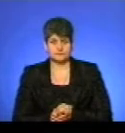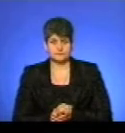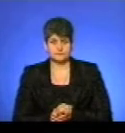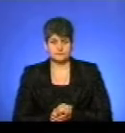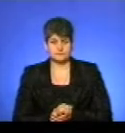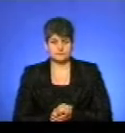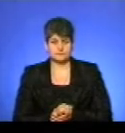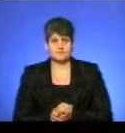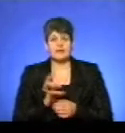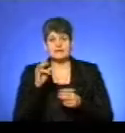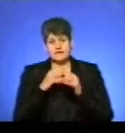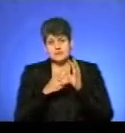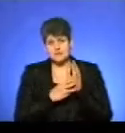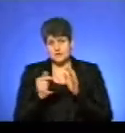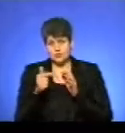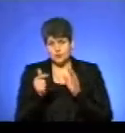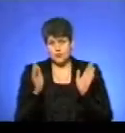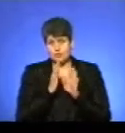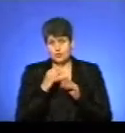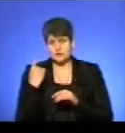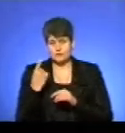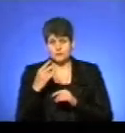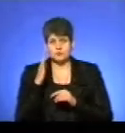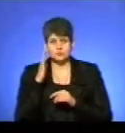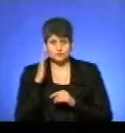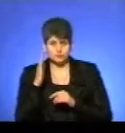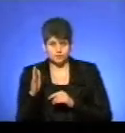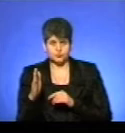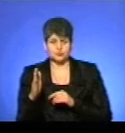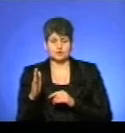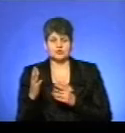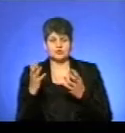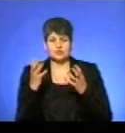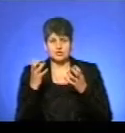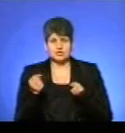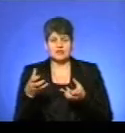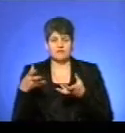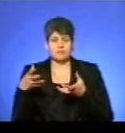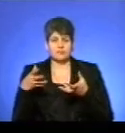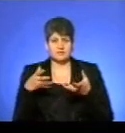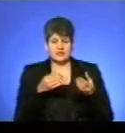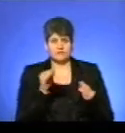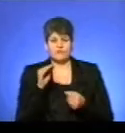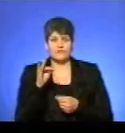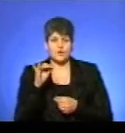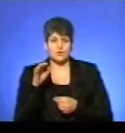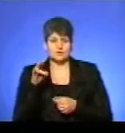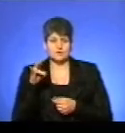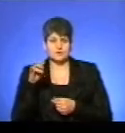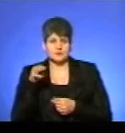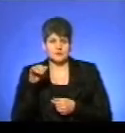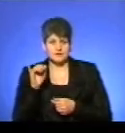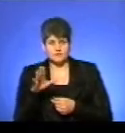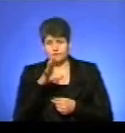На 18 грудня погода в області буде обумовлюватися ще впливом атмосферних фронтів. Тому